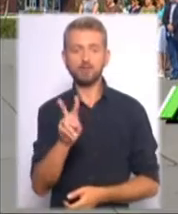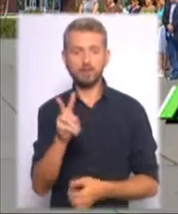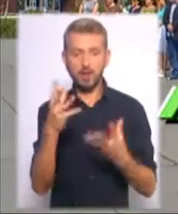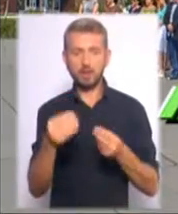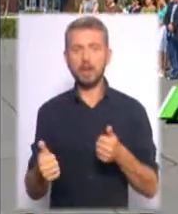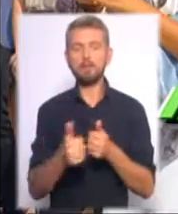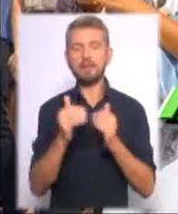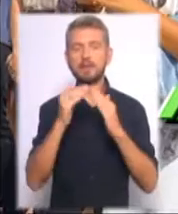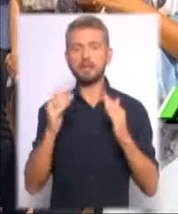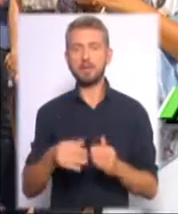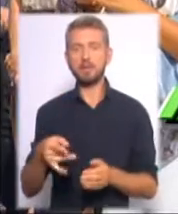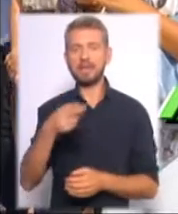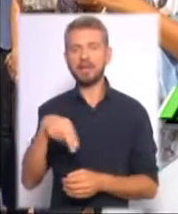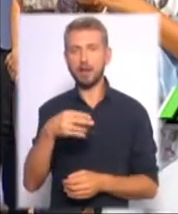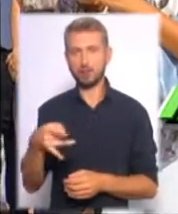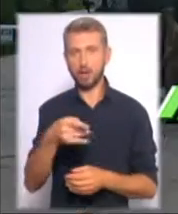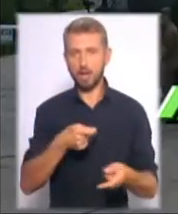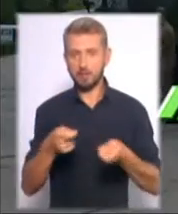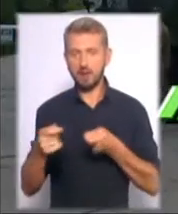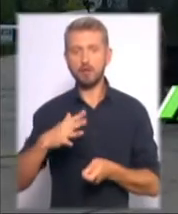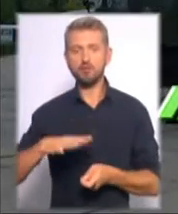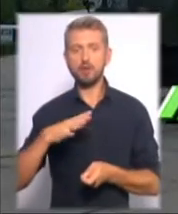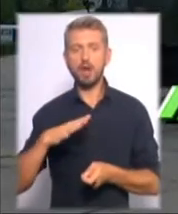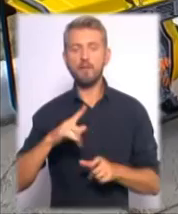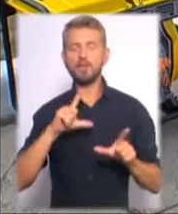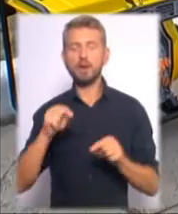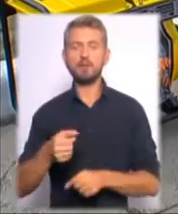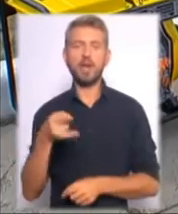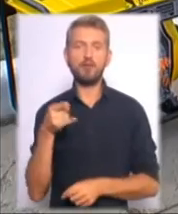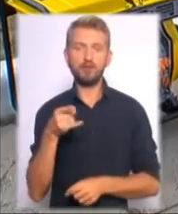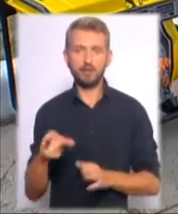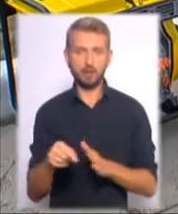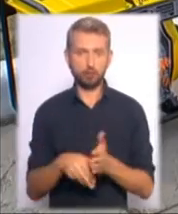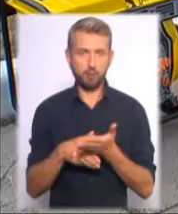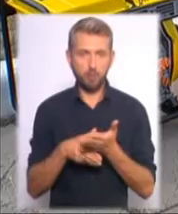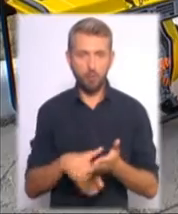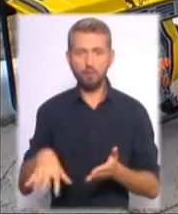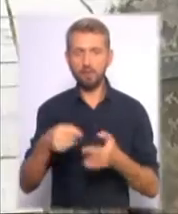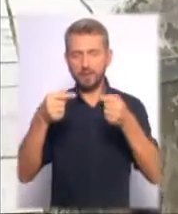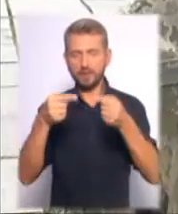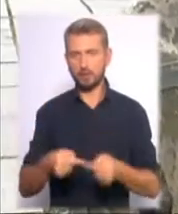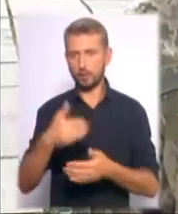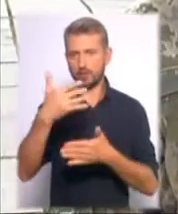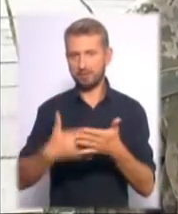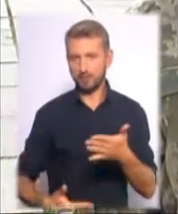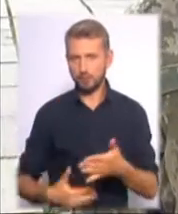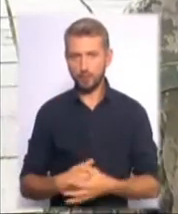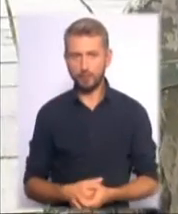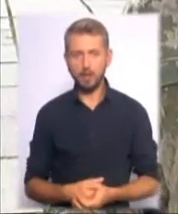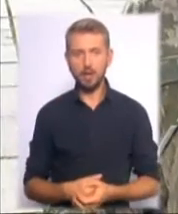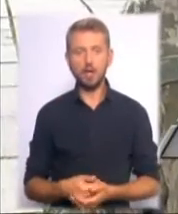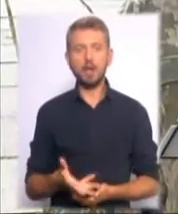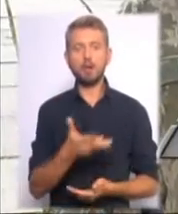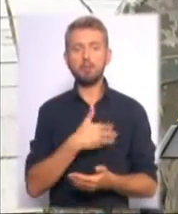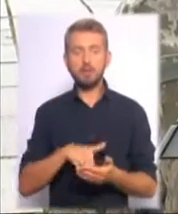Деснянської ради Держадміністрації чекає свого відправлення автівка з допомогою для військових. Все згідно поданого бійцями списку. Ми писали ті матеріальні